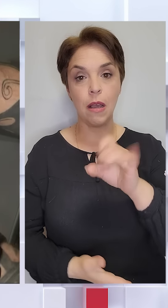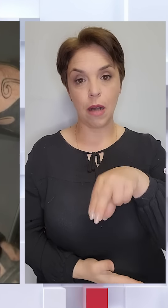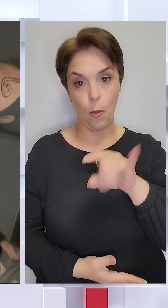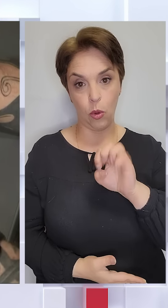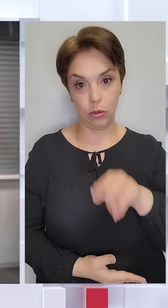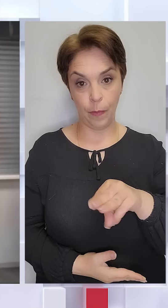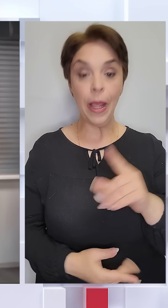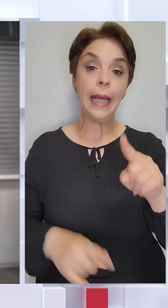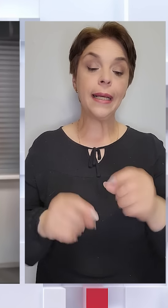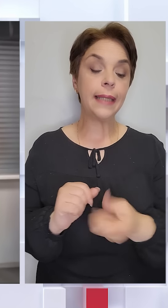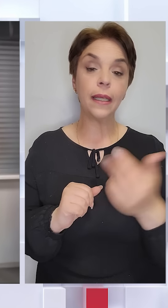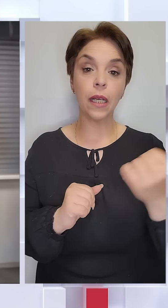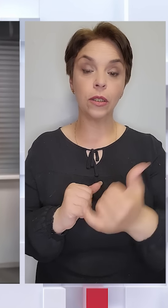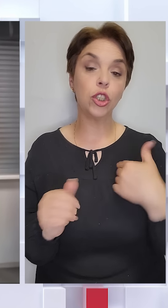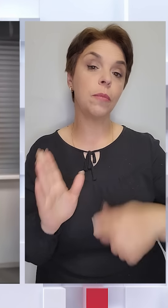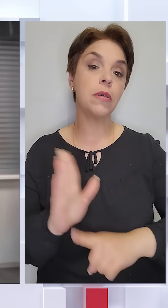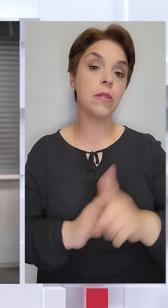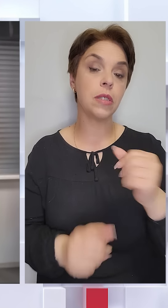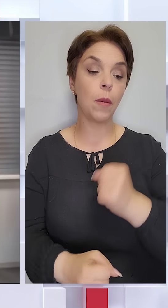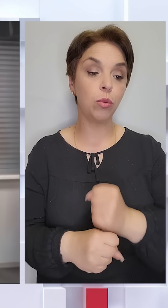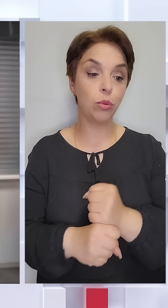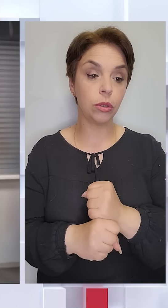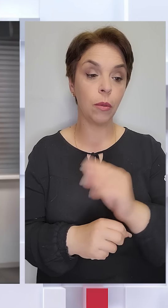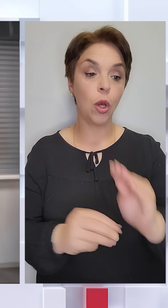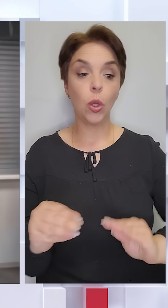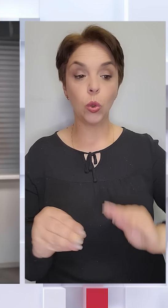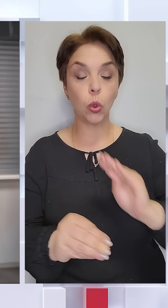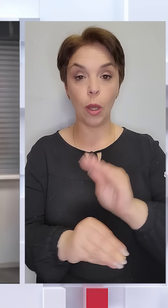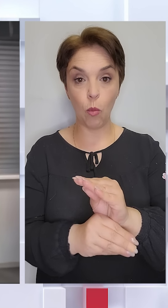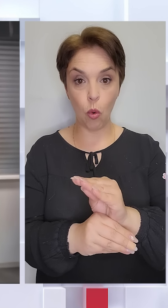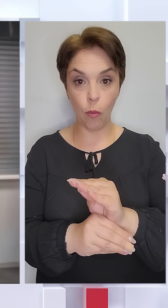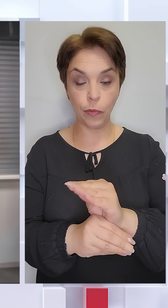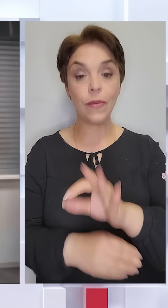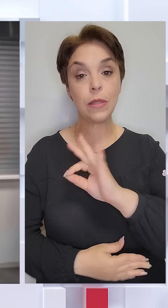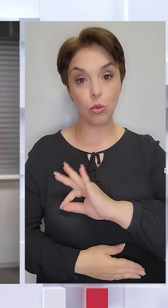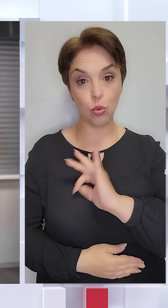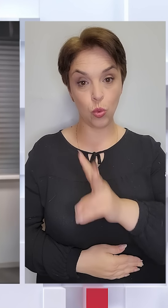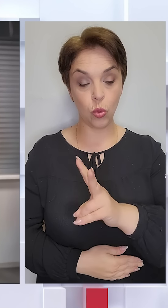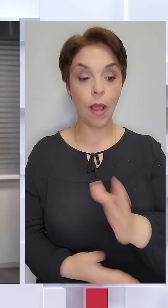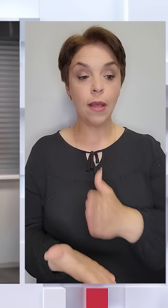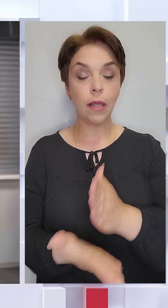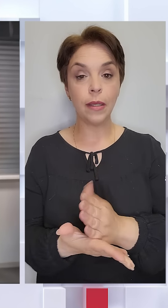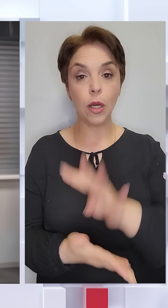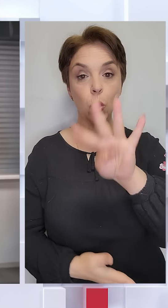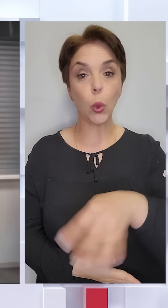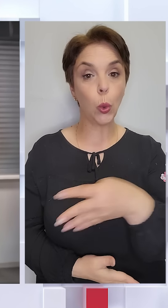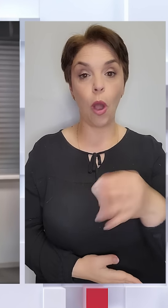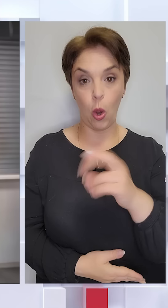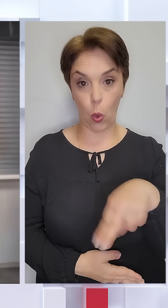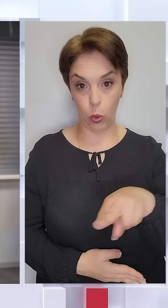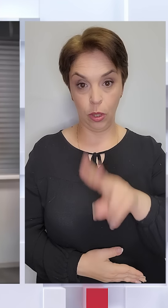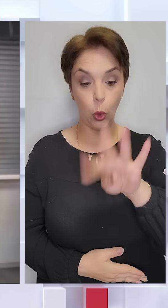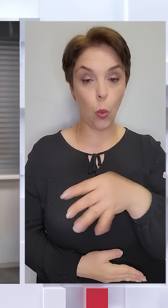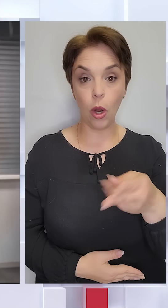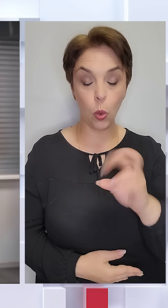Декілька тижнів ми запустимо до домов застосунок наявність QR-коду. Саме QR-код